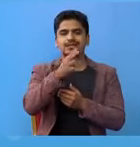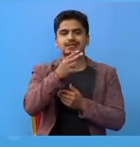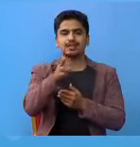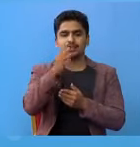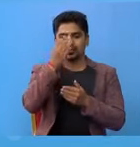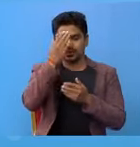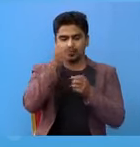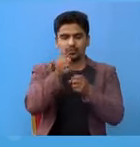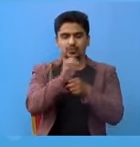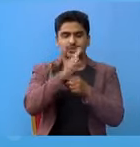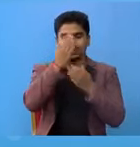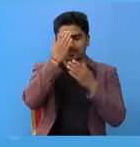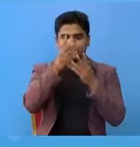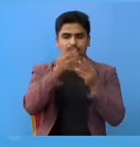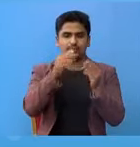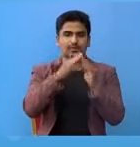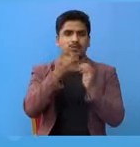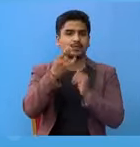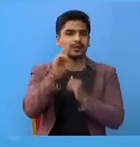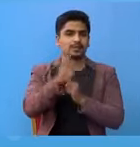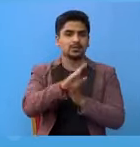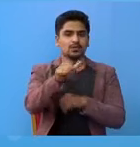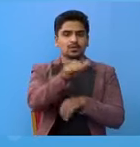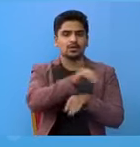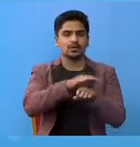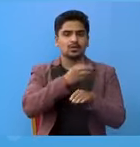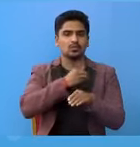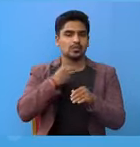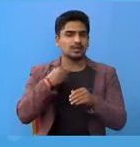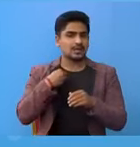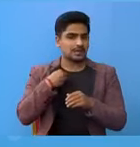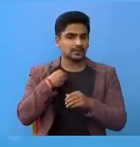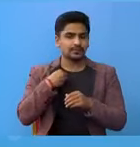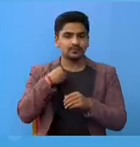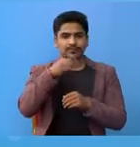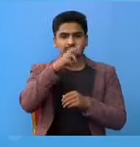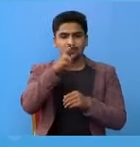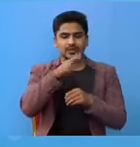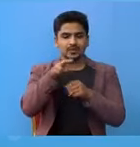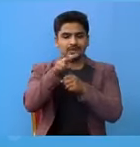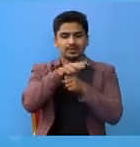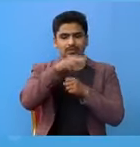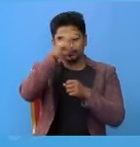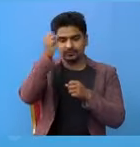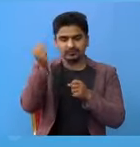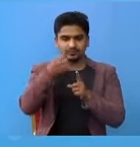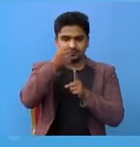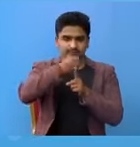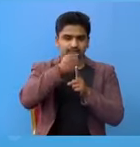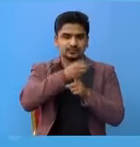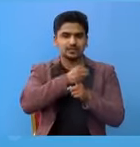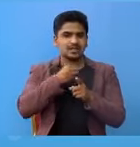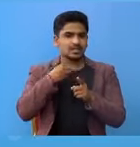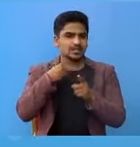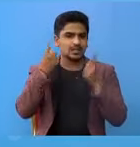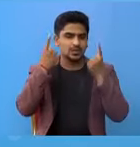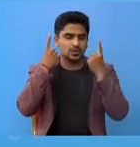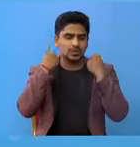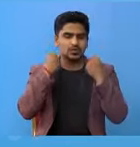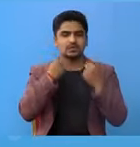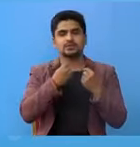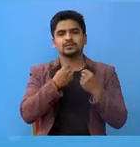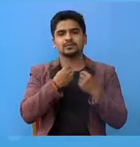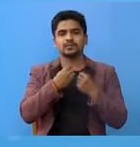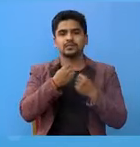कोरोना संक्रमण मुक्त भाईको छो वार कूप चार तथा हेरचा आमा और रात्र खटीन भाईका ची किसक नर्सिंग